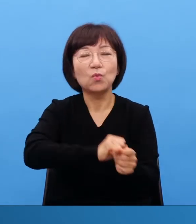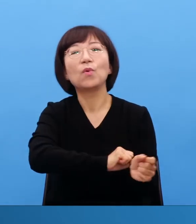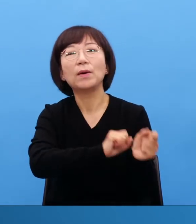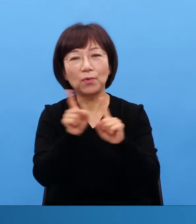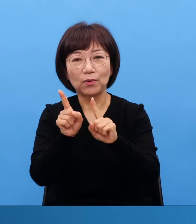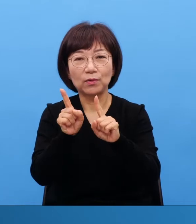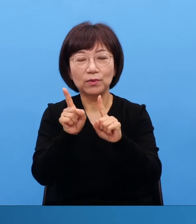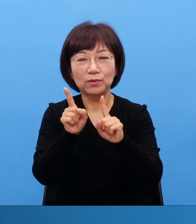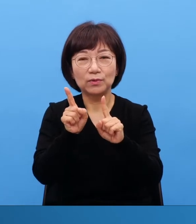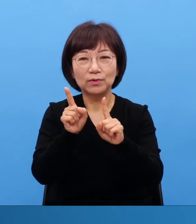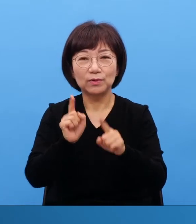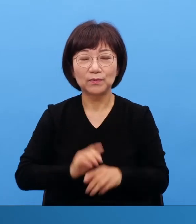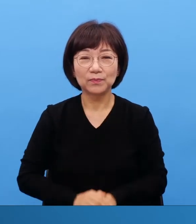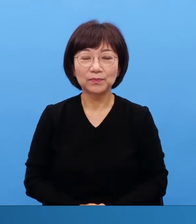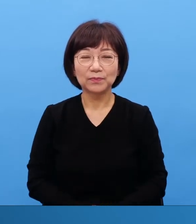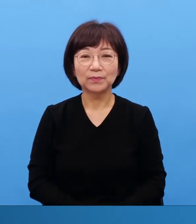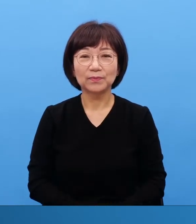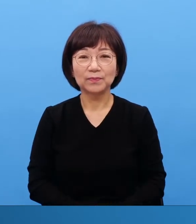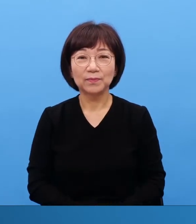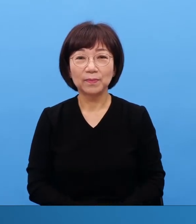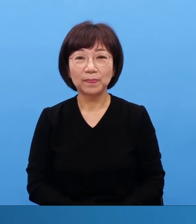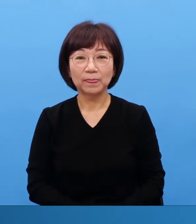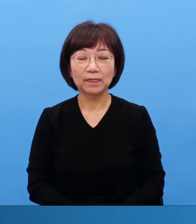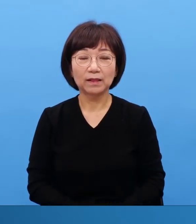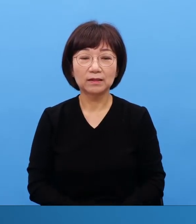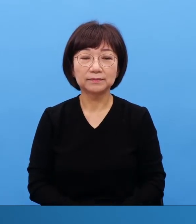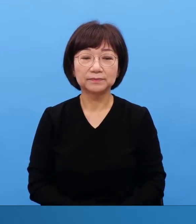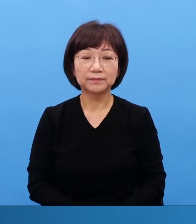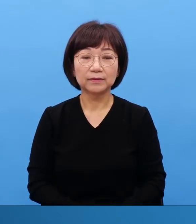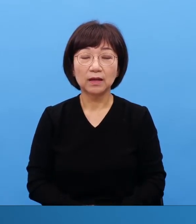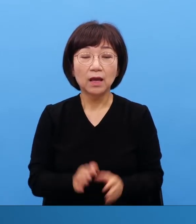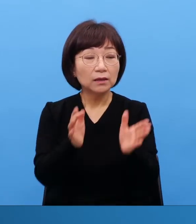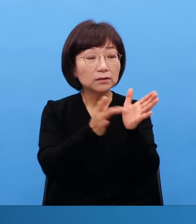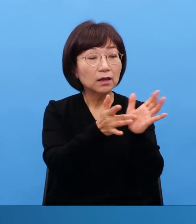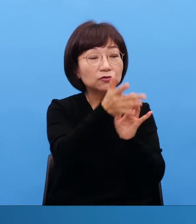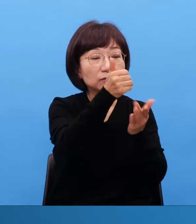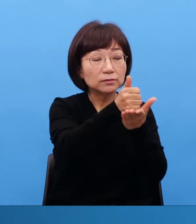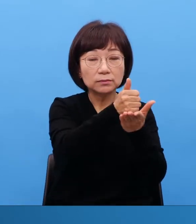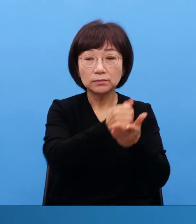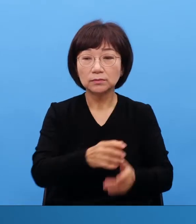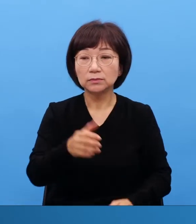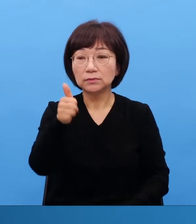왜 예수님께서 해로 성전에 가서 채찍을 들었는가 하니까